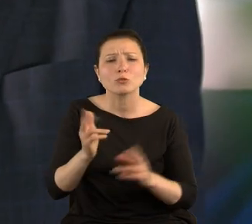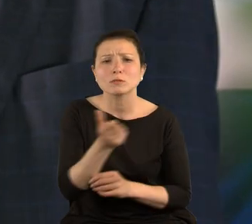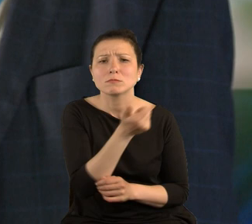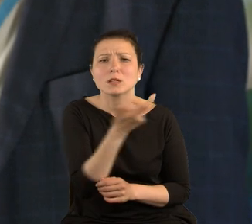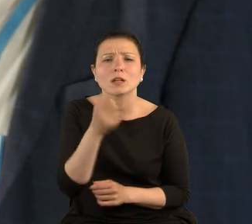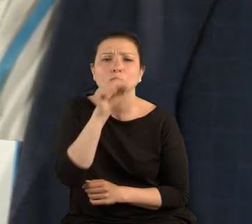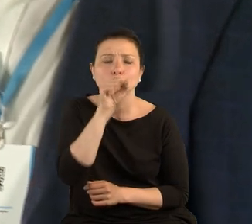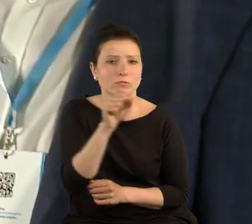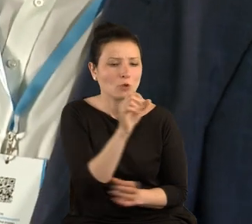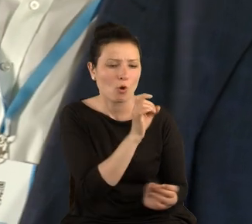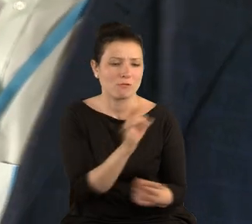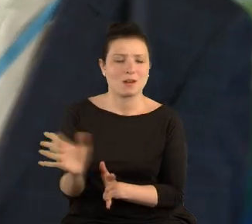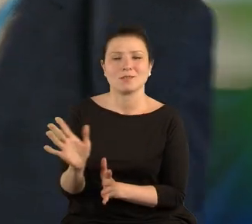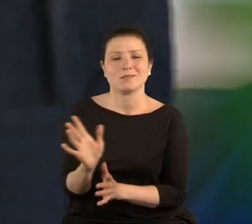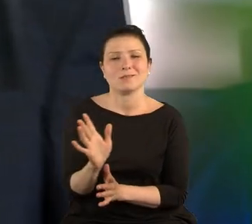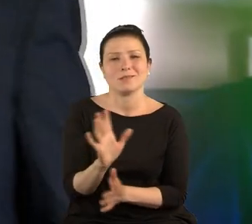serialu naraz?